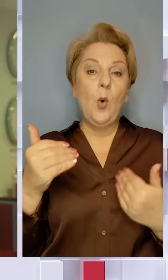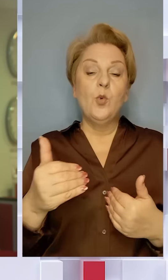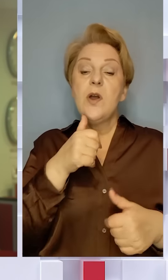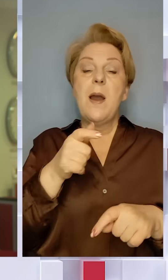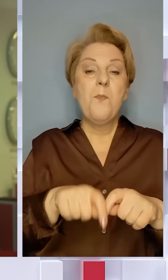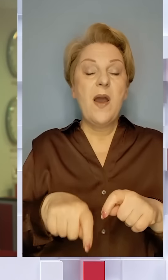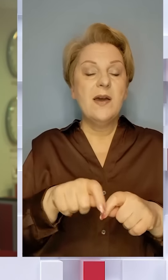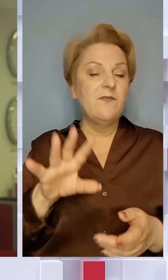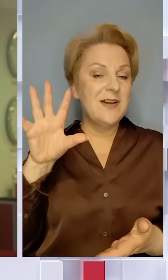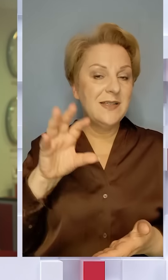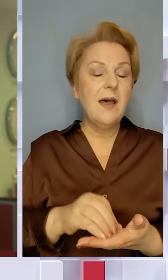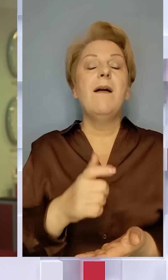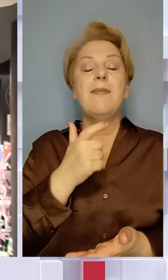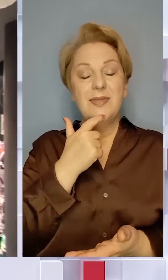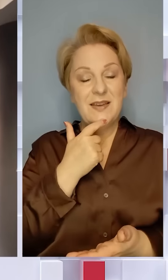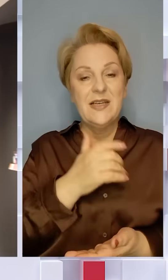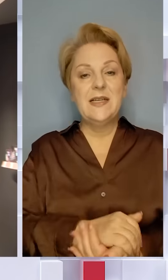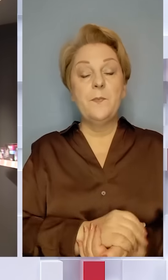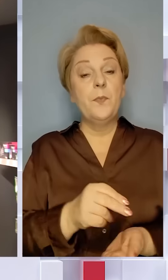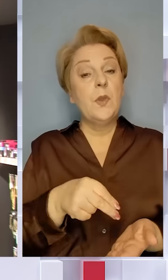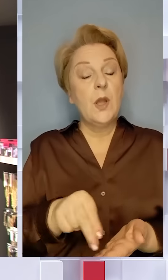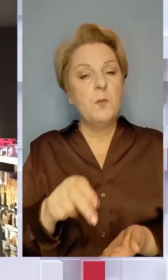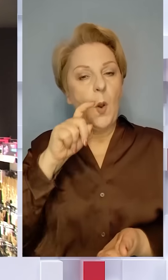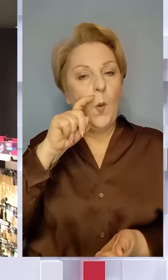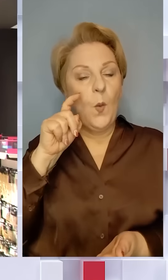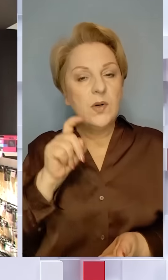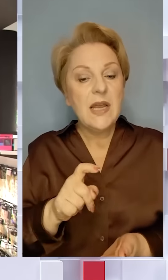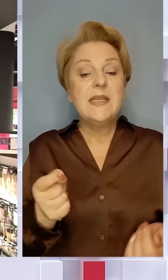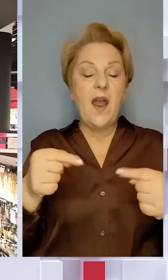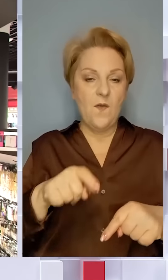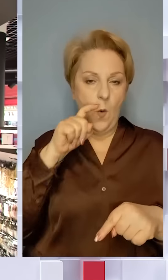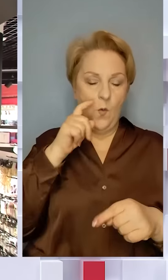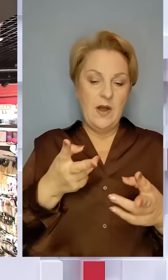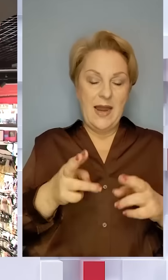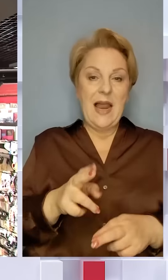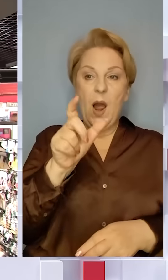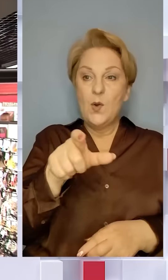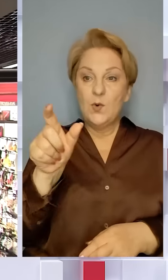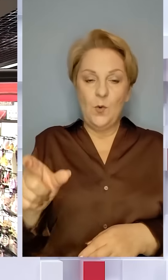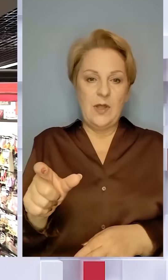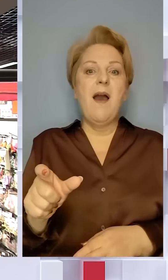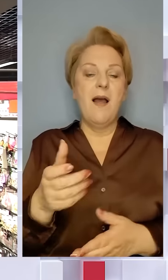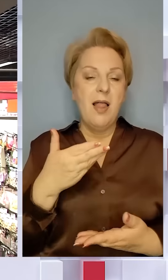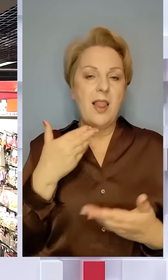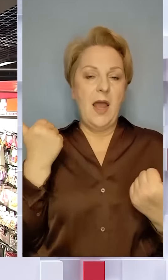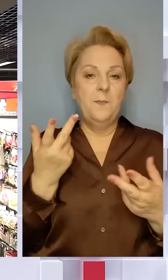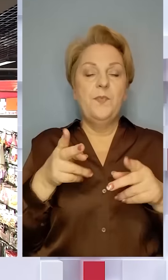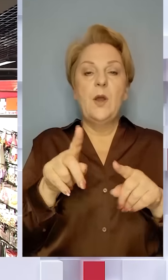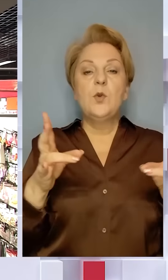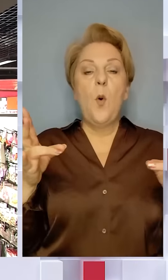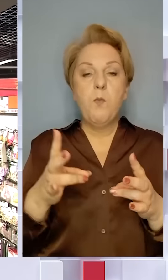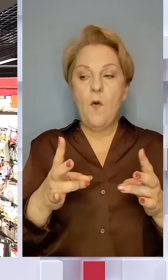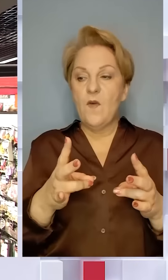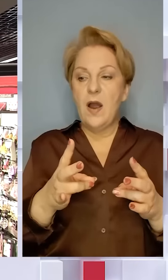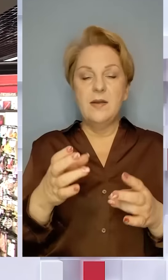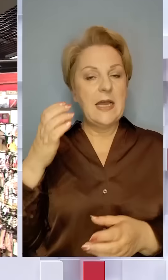перевірив все. Тож дивіться. Купувати українське в Україні для українців стає дедалі легше. Для цього потрібен